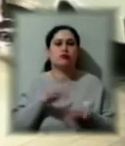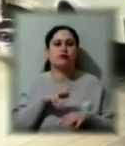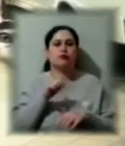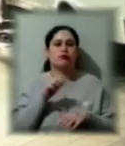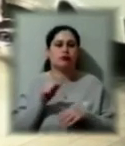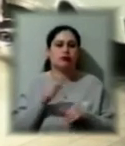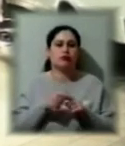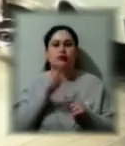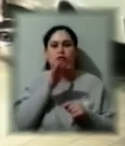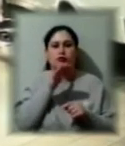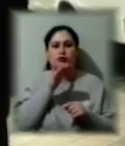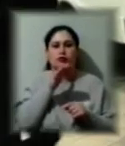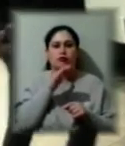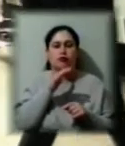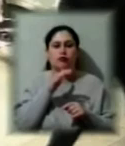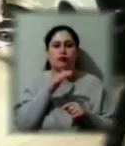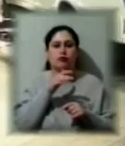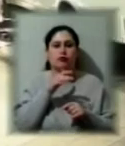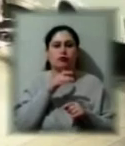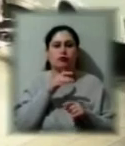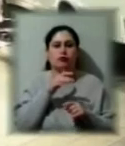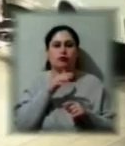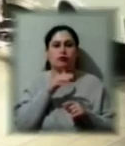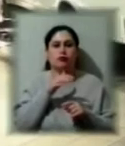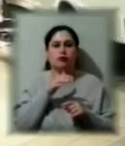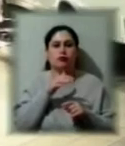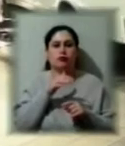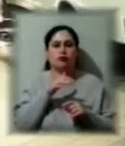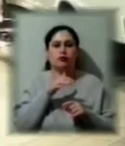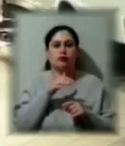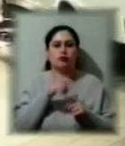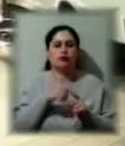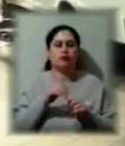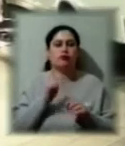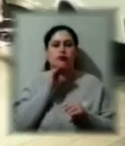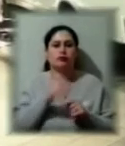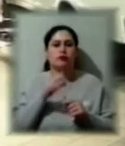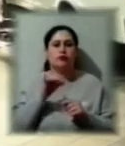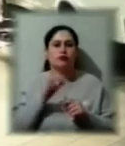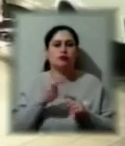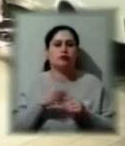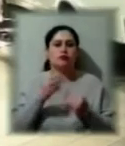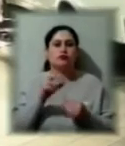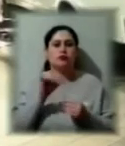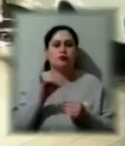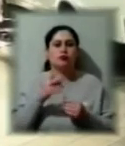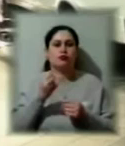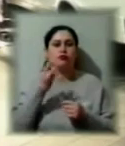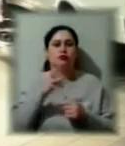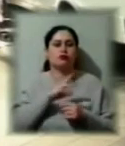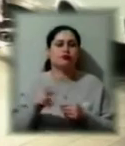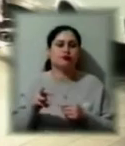професіонали-медики дали запрос на 30 мільйонів, а